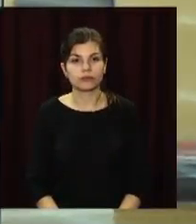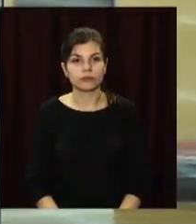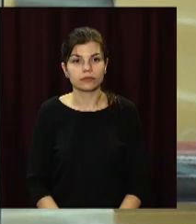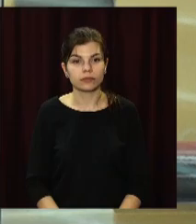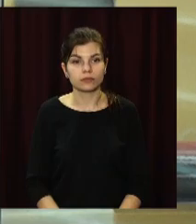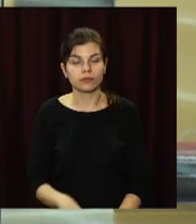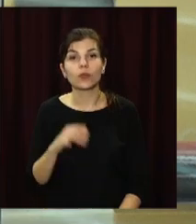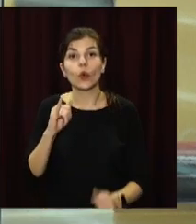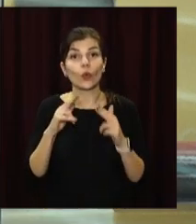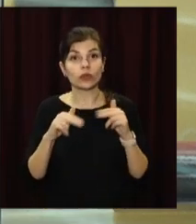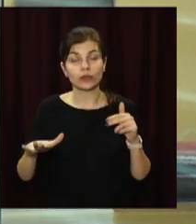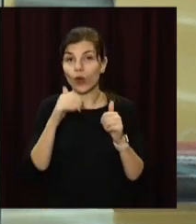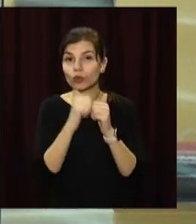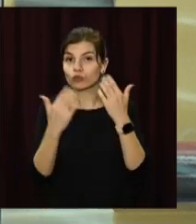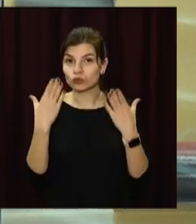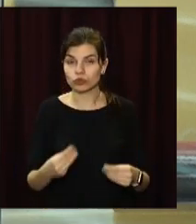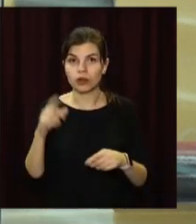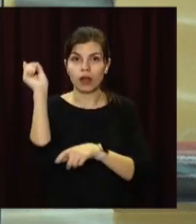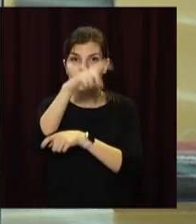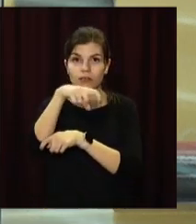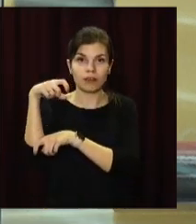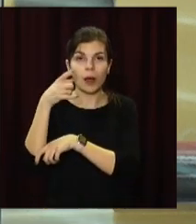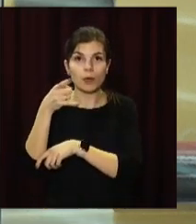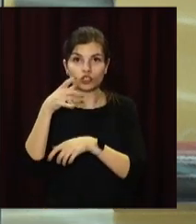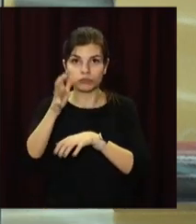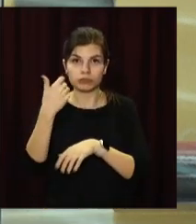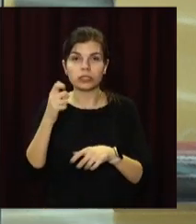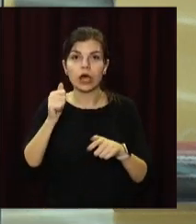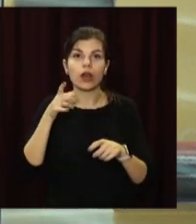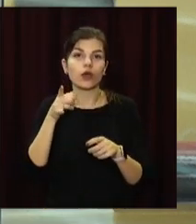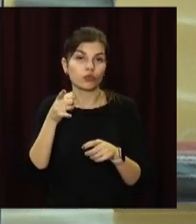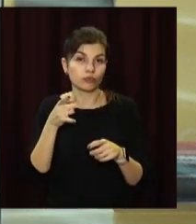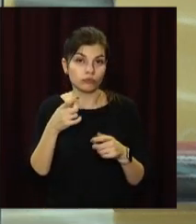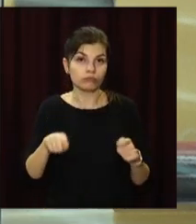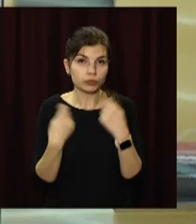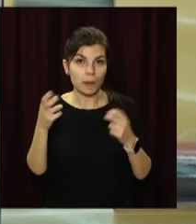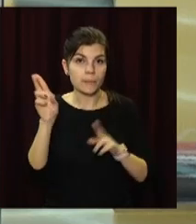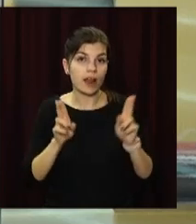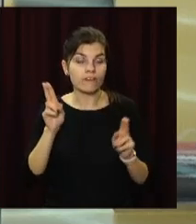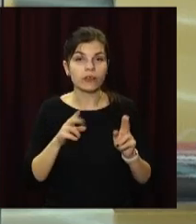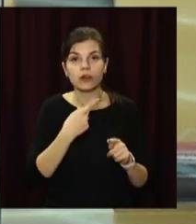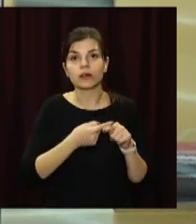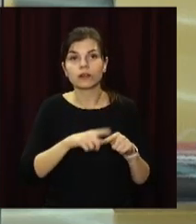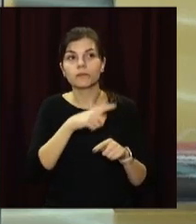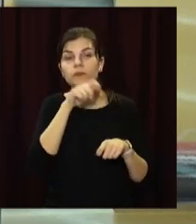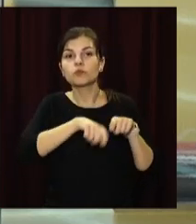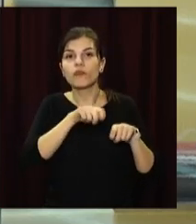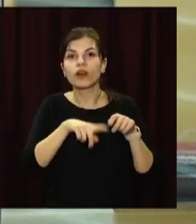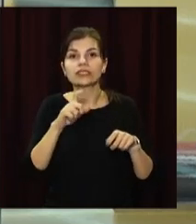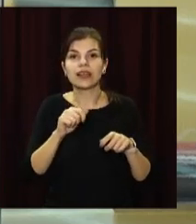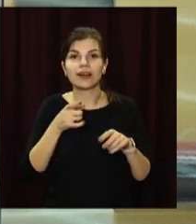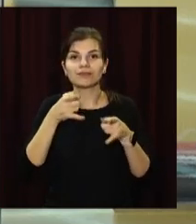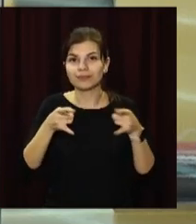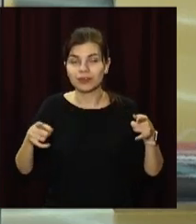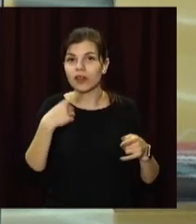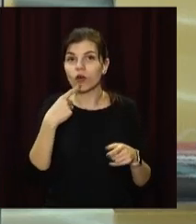У Дніпрі щодня евакуйовують до півсотні автівок за порушення правил дорожнього руху. Про це розповіли в інспекції з контролю за паркуванням.